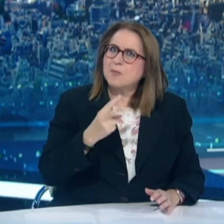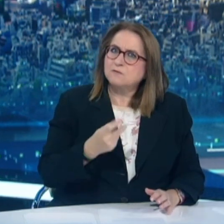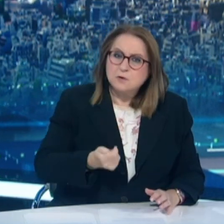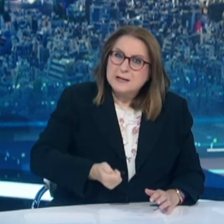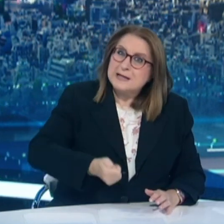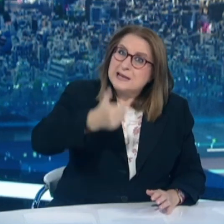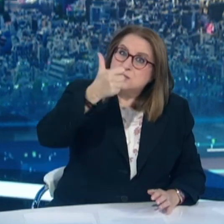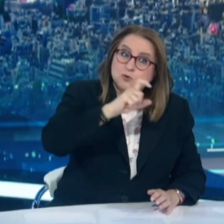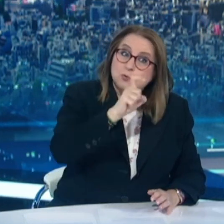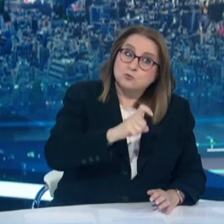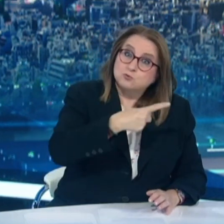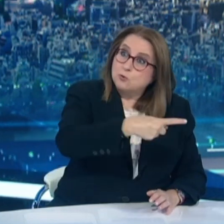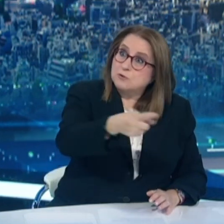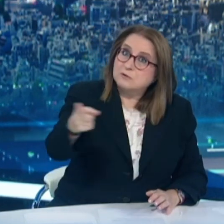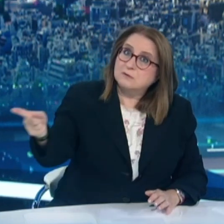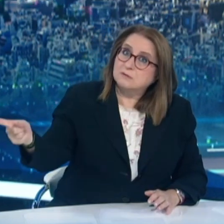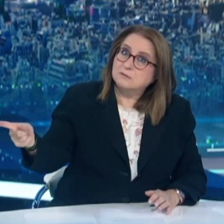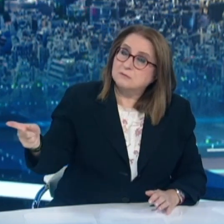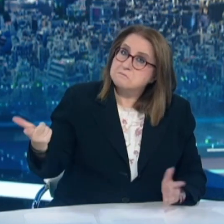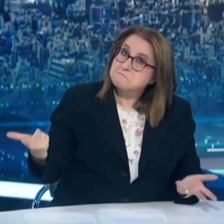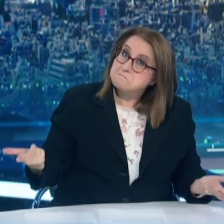πόσο πραγματικά ηθικά ή όχι είναι ανοιχτό.